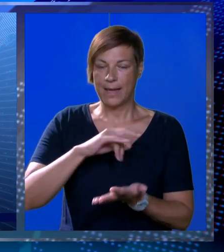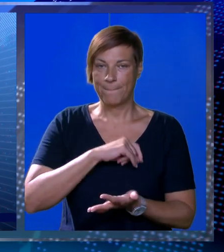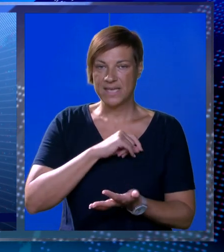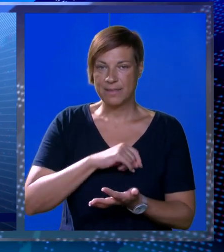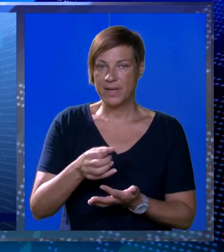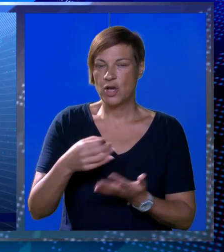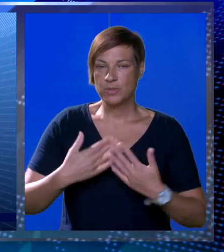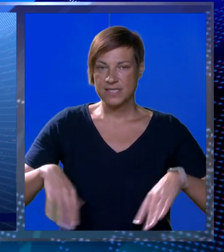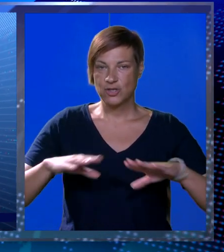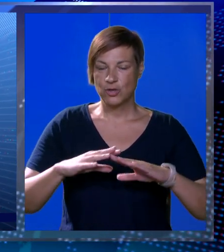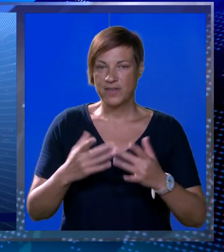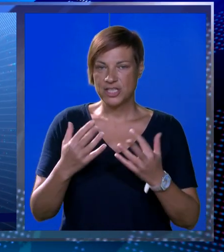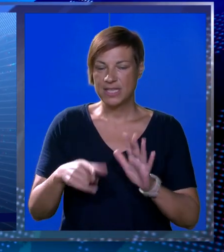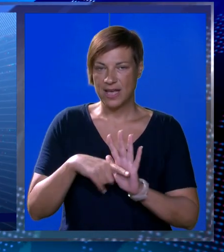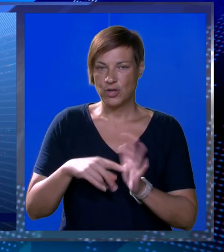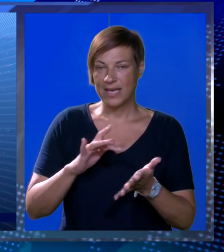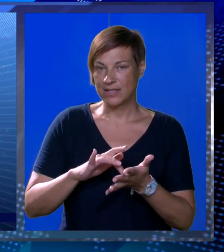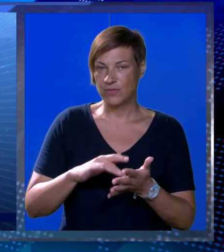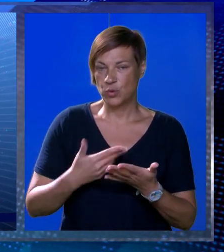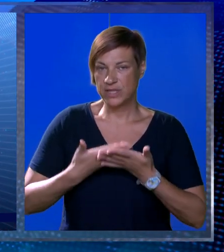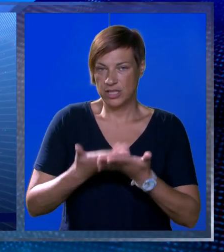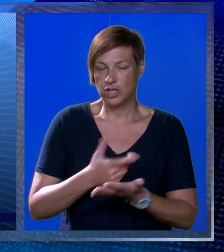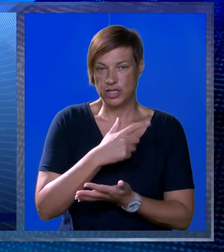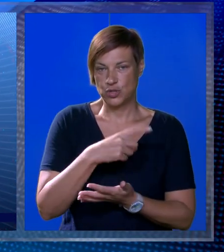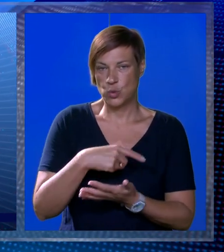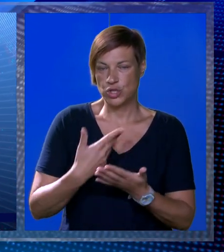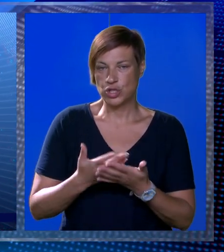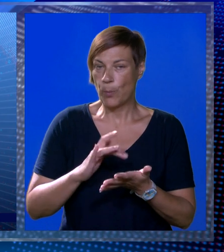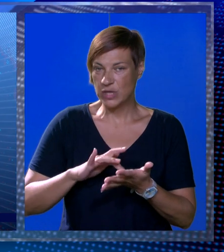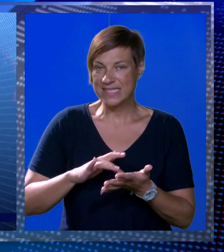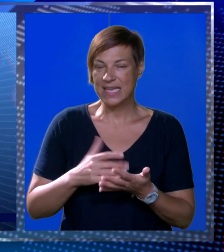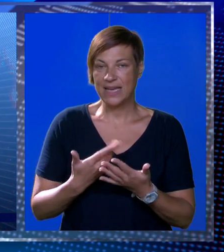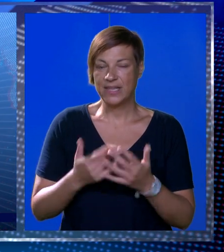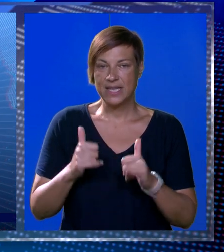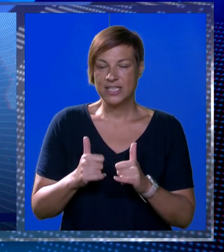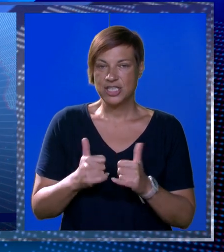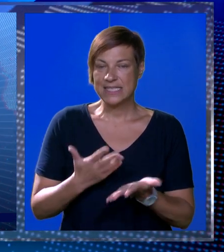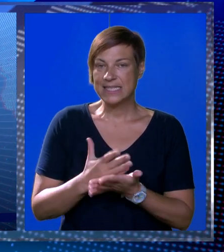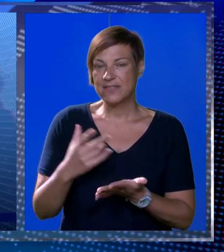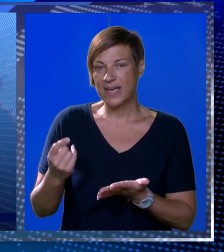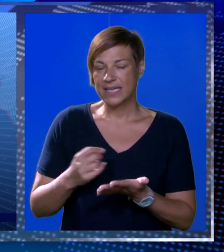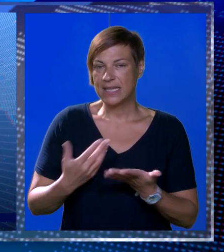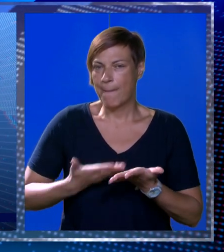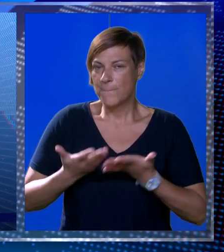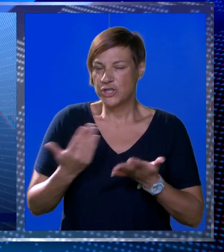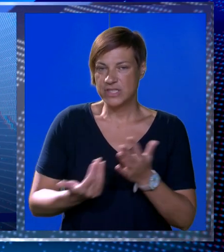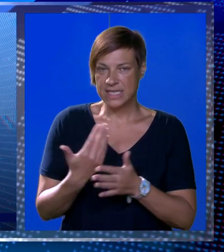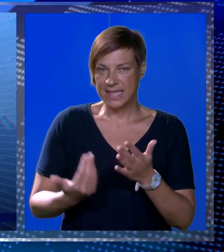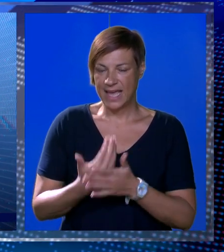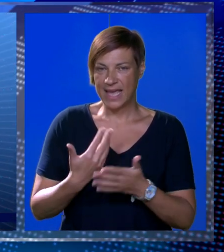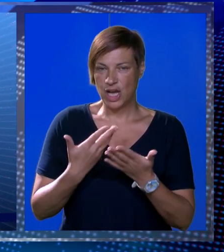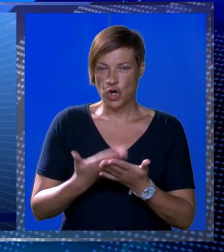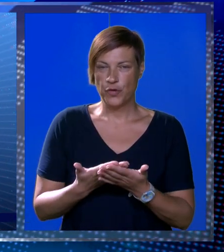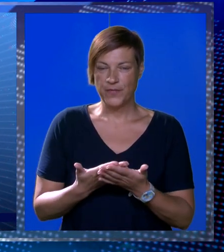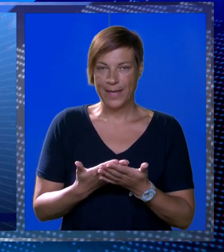mjesta presjednika općinskog vijeća toliko negativnu utjecu na dotičnu osobu i na njegove ambicije da će on sad iz dana u dan producirati neke nove